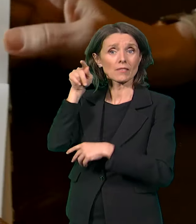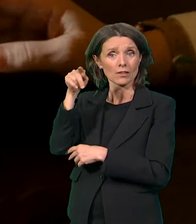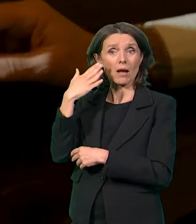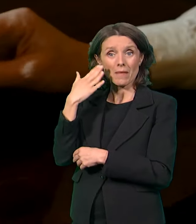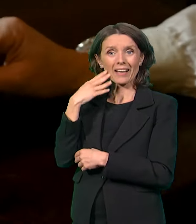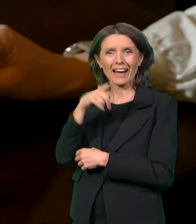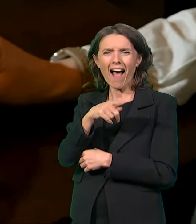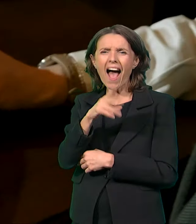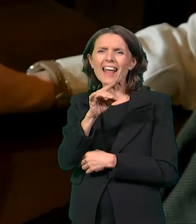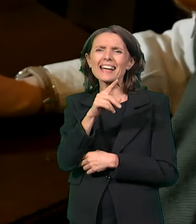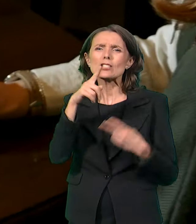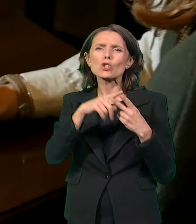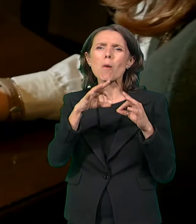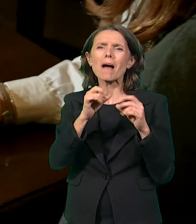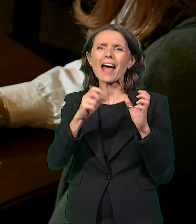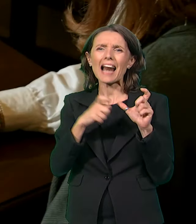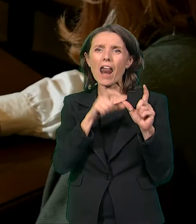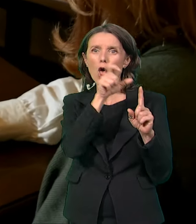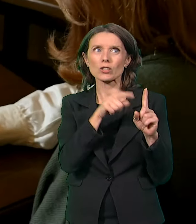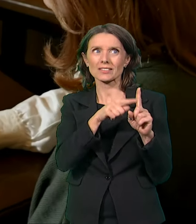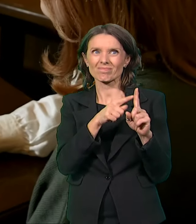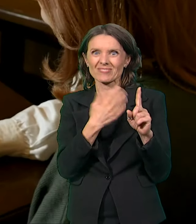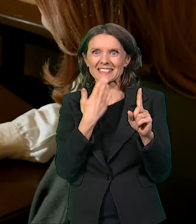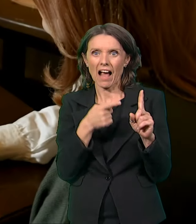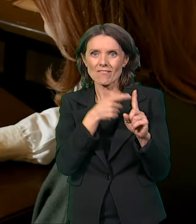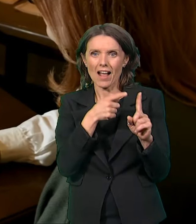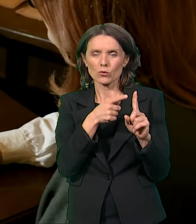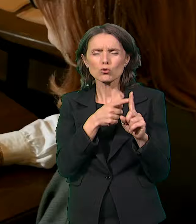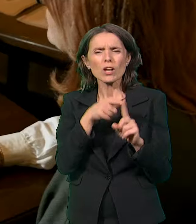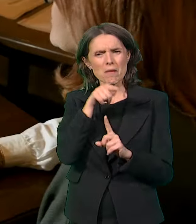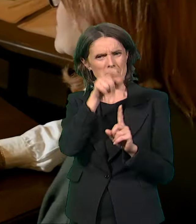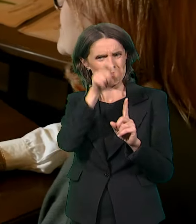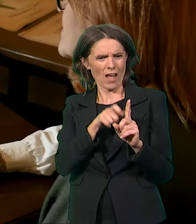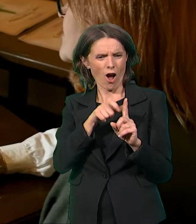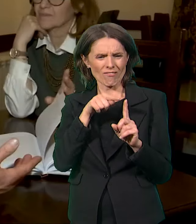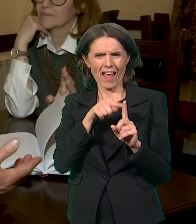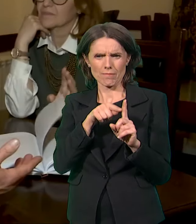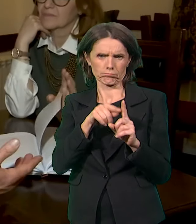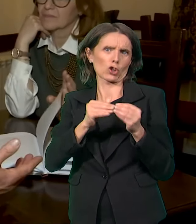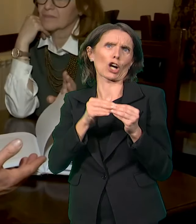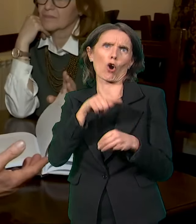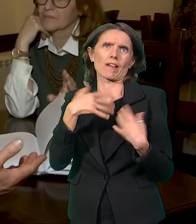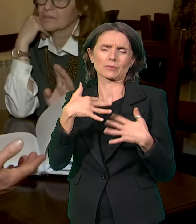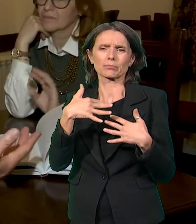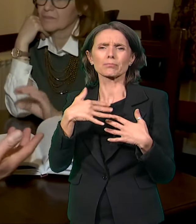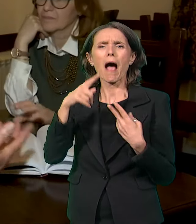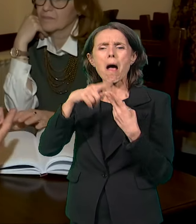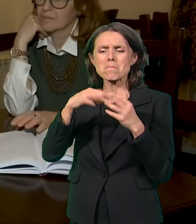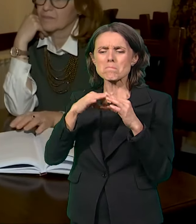u tome je bila ključna. Ali odakle ovaj preduzemljivi trgovac čudnog prezimena u Beogradu?